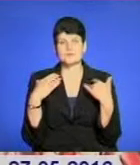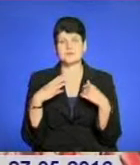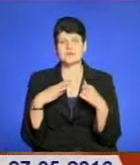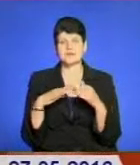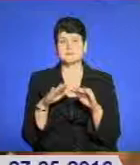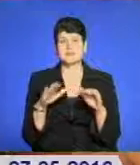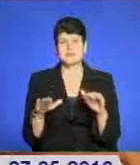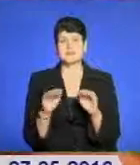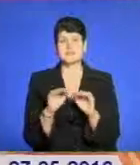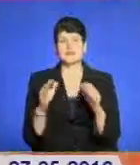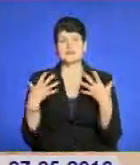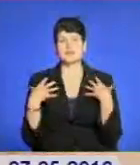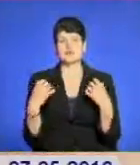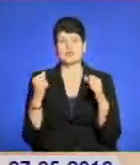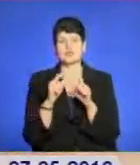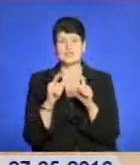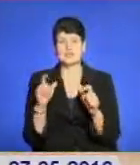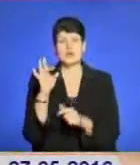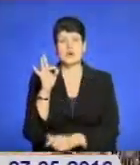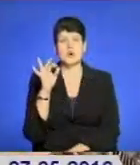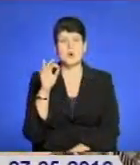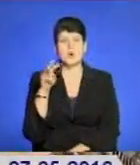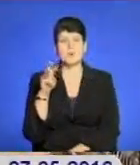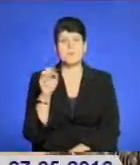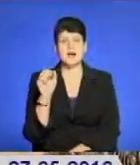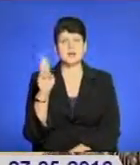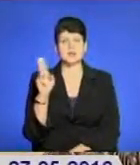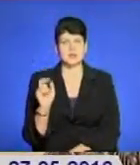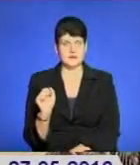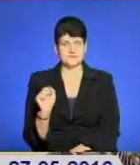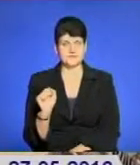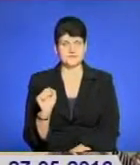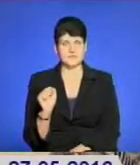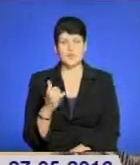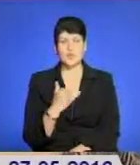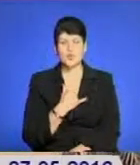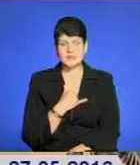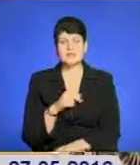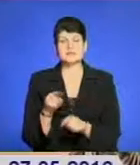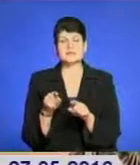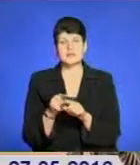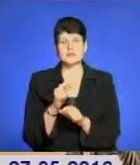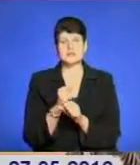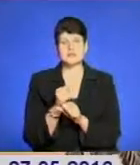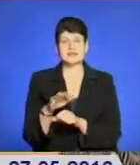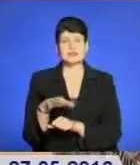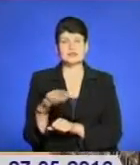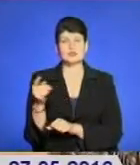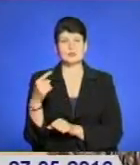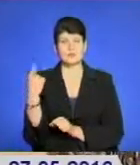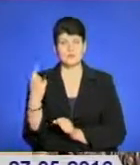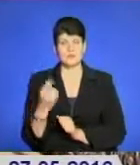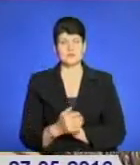школярів і в дитячому оздоровчому закладі «Ромашка». В нас також діє на території Тернопільської області